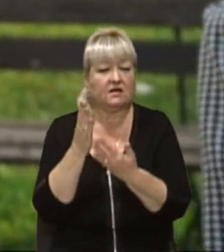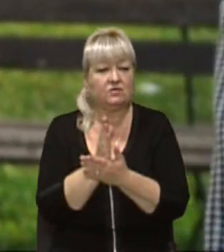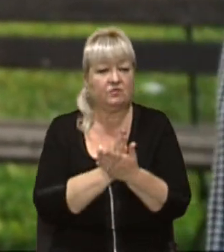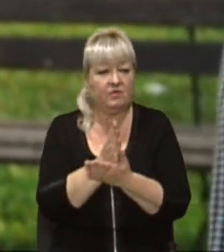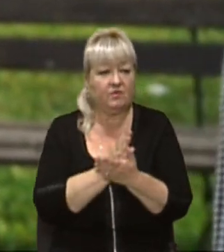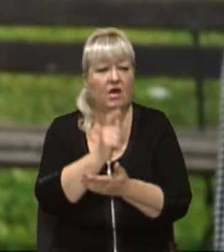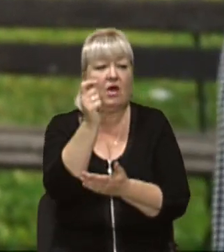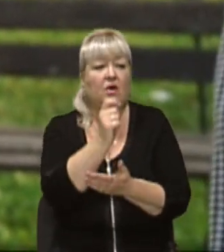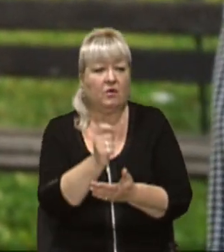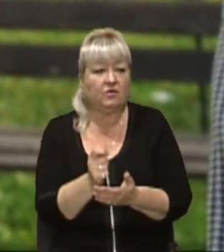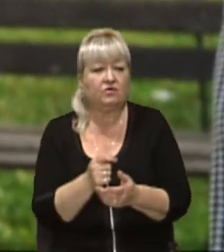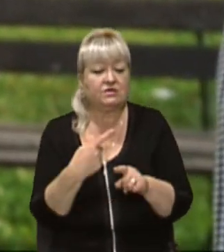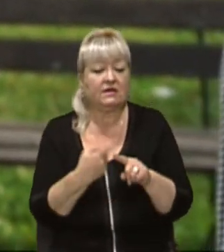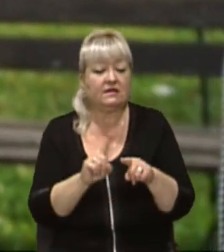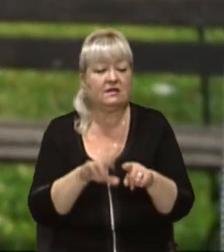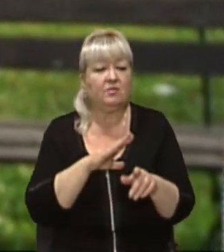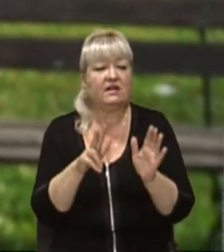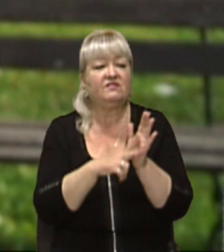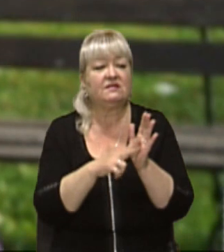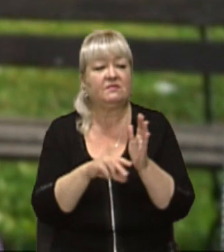Художники то в 80-ті роки були.